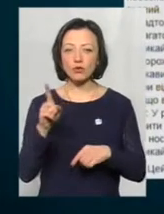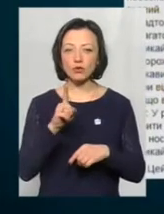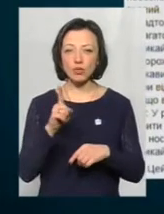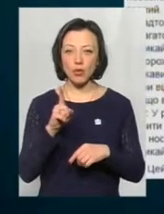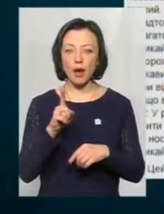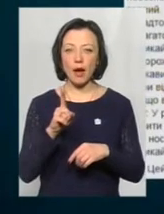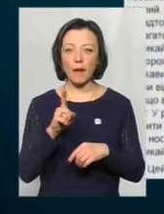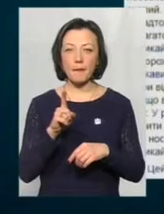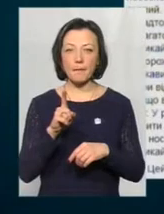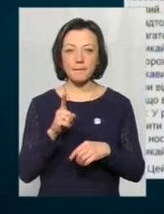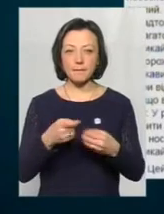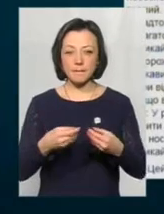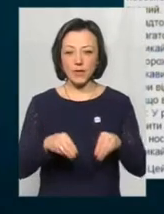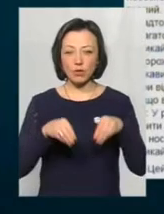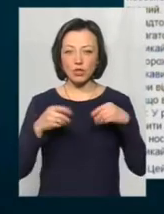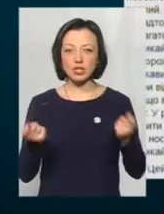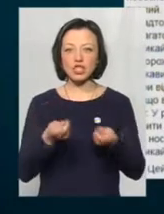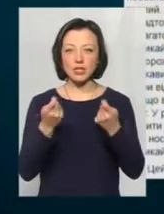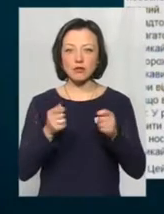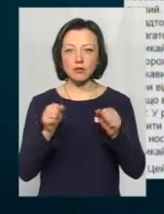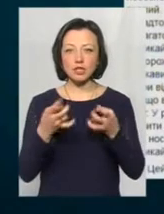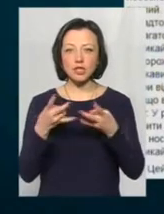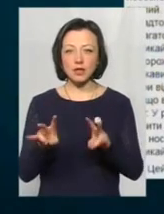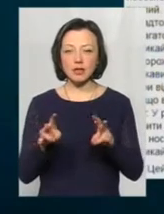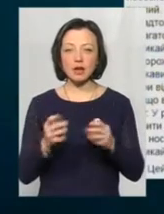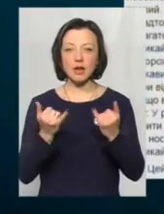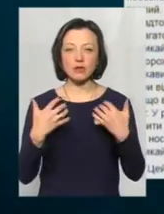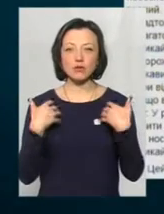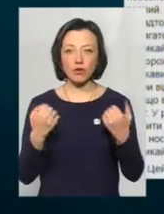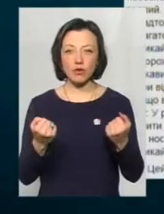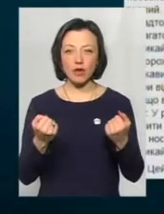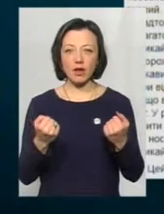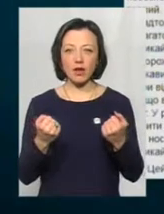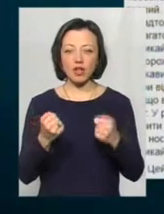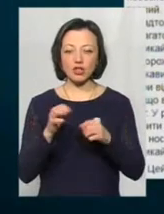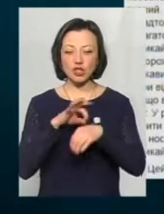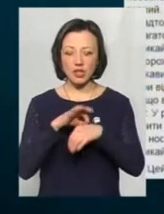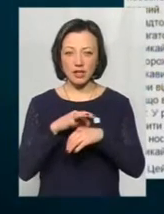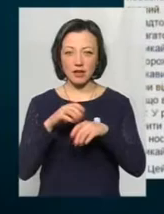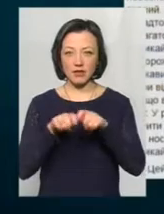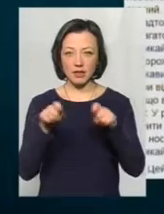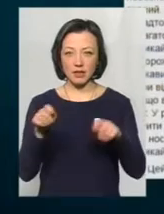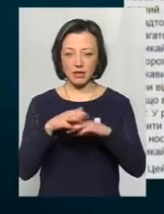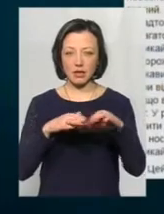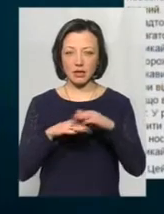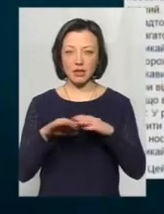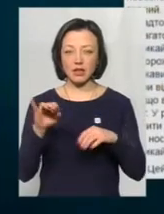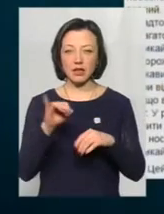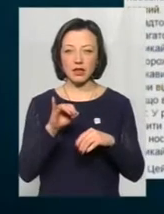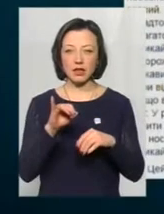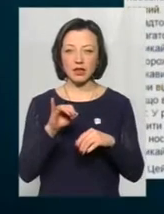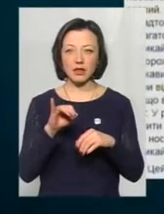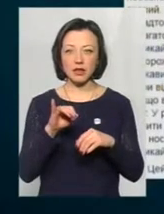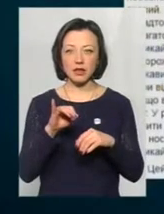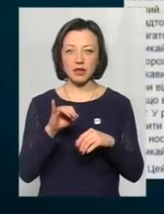підкочування джинсів зимку може бути шкідливим для здоров'я. Відкриті ділянки шкіри, зокрема, і оці